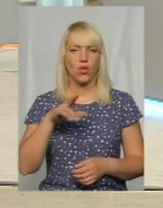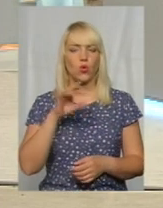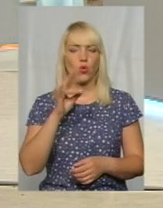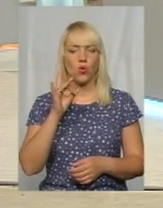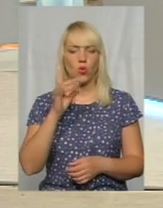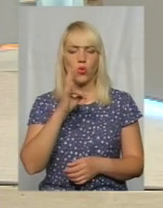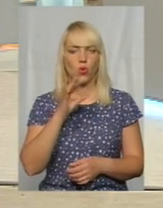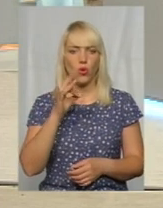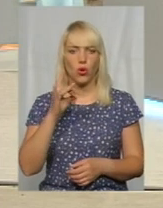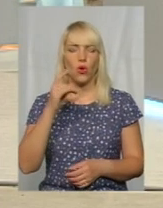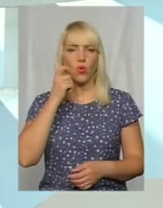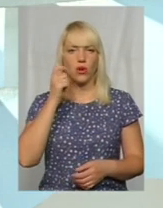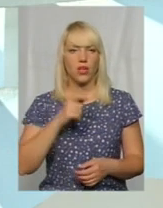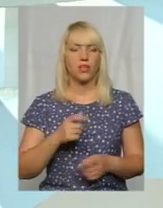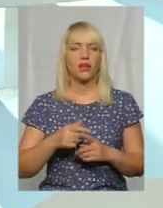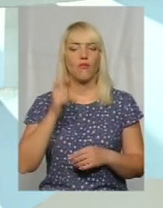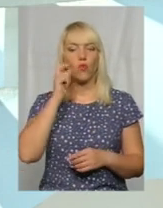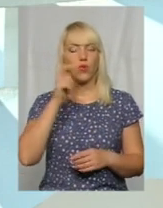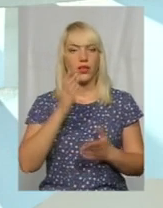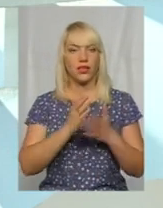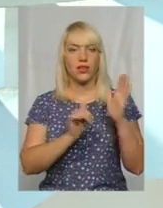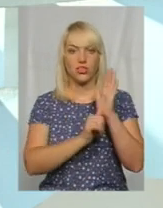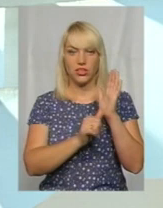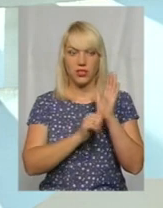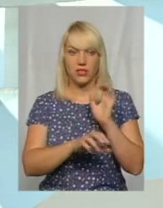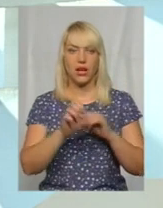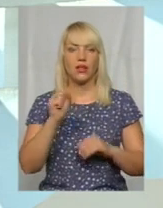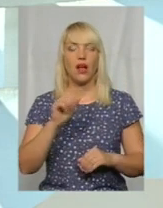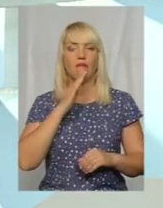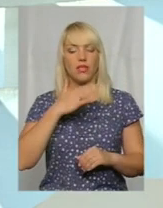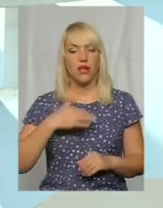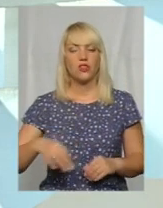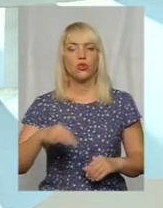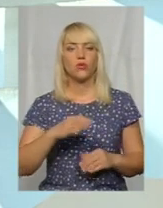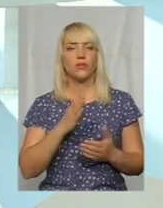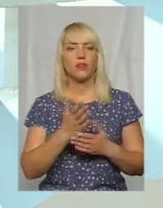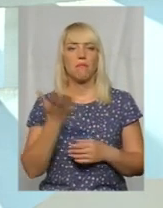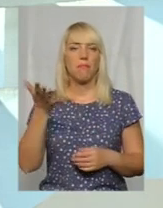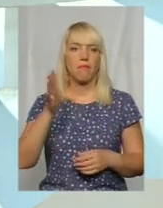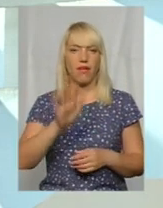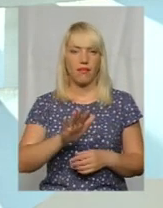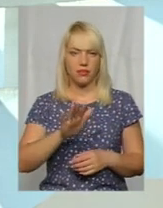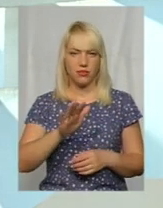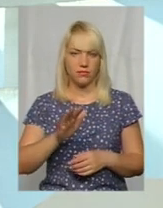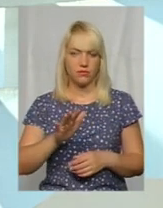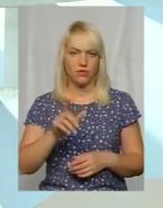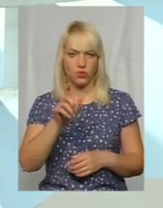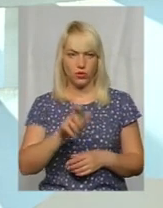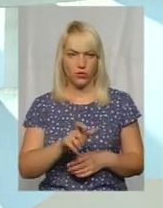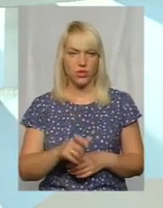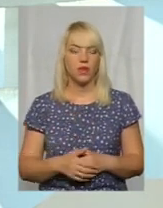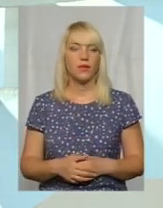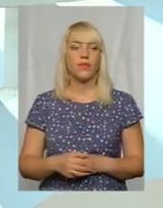60 чоловік. І в нас в області таких є 5 донорів, заслужених донорів України. Безумовно,